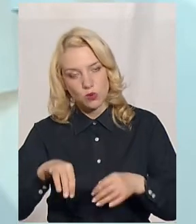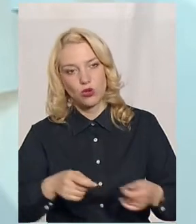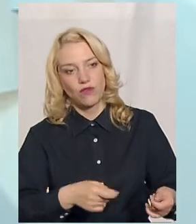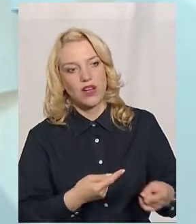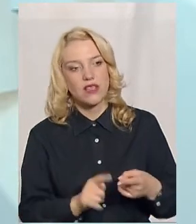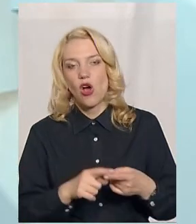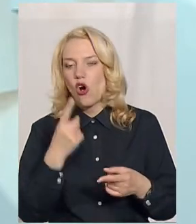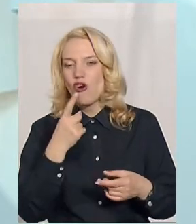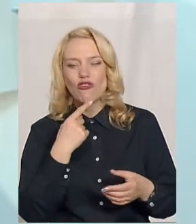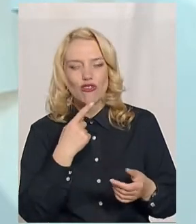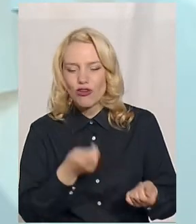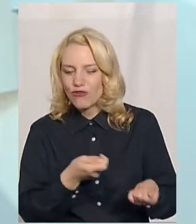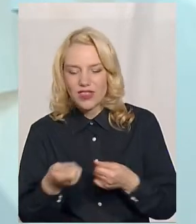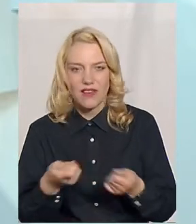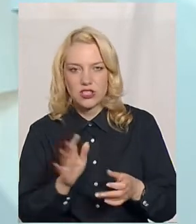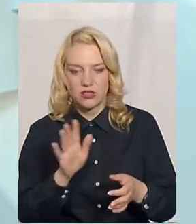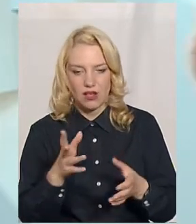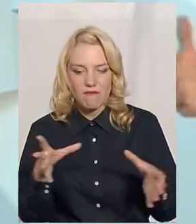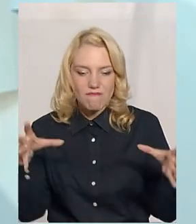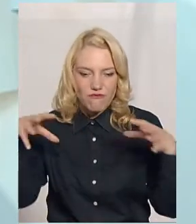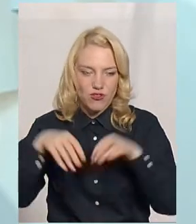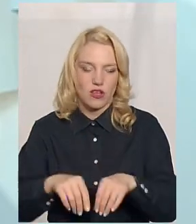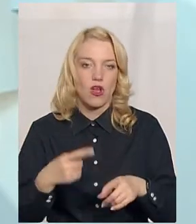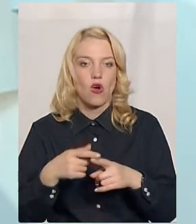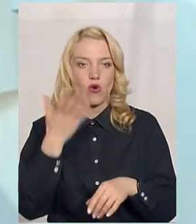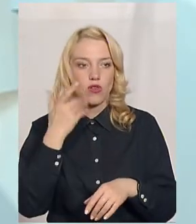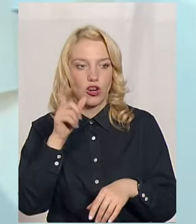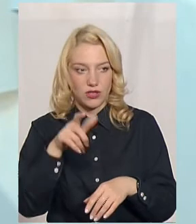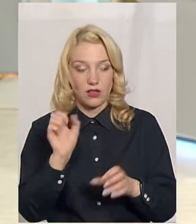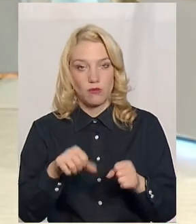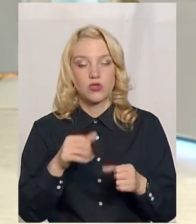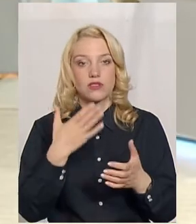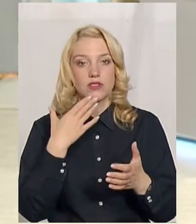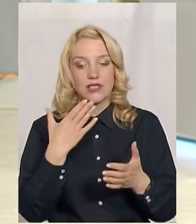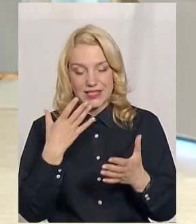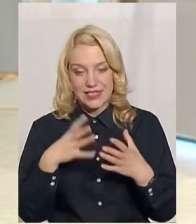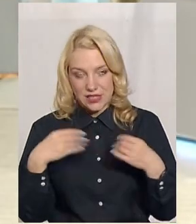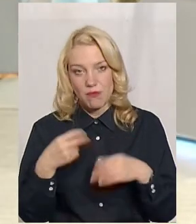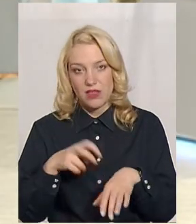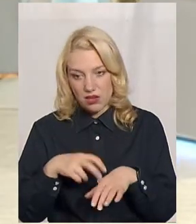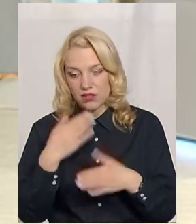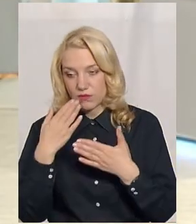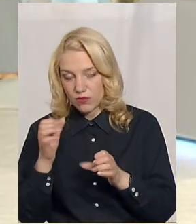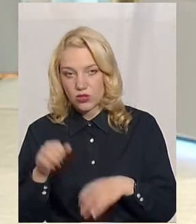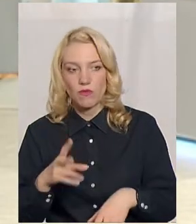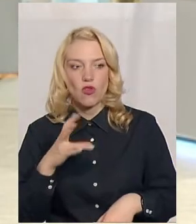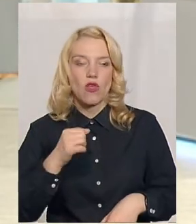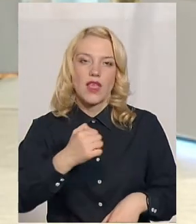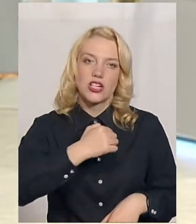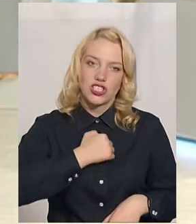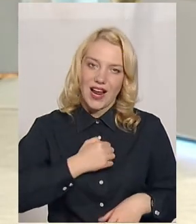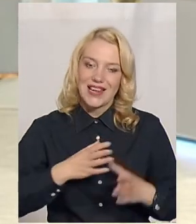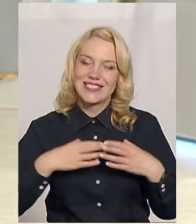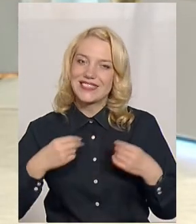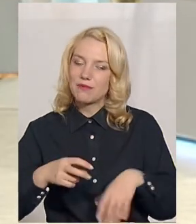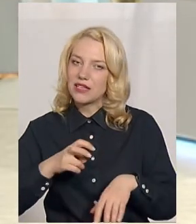кров не везе, тому це затрати будуть мінімальні. То людина може просто навіть до сімейного лікаря звернутися і сказати, що… До на жаль, сімейні лікарі обстежують